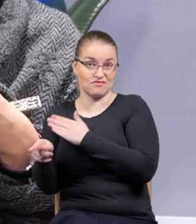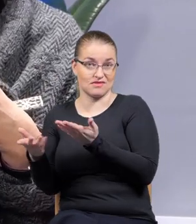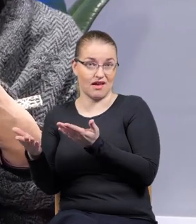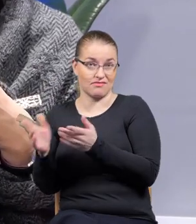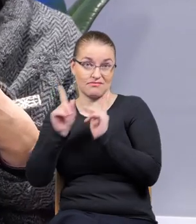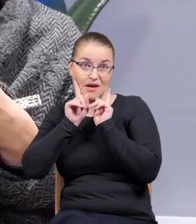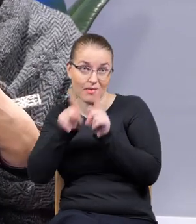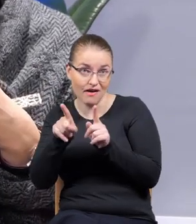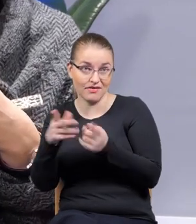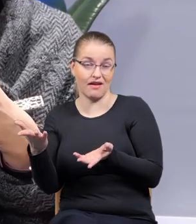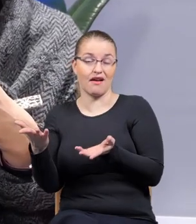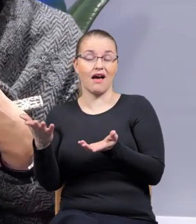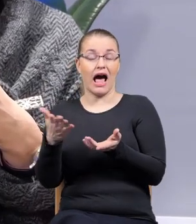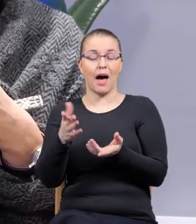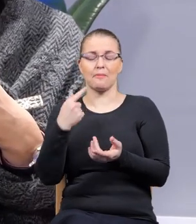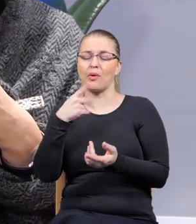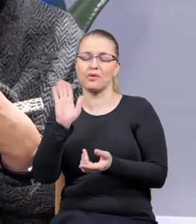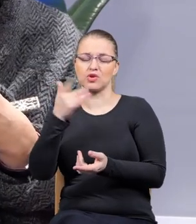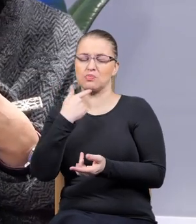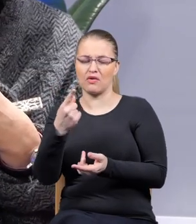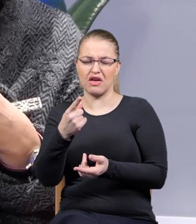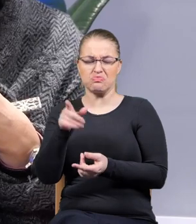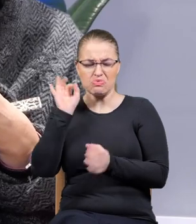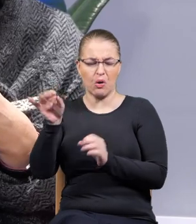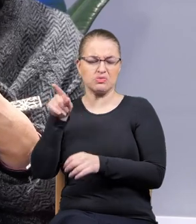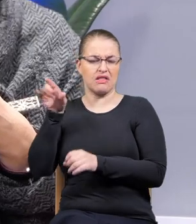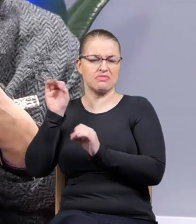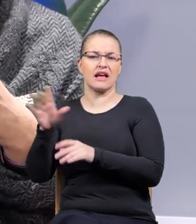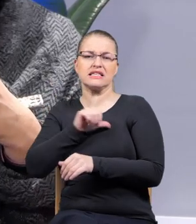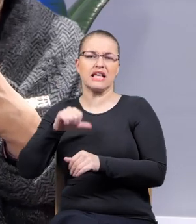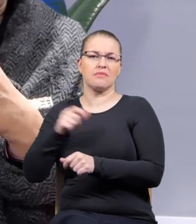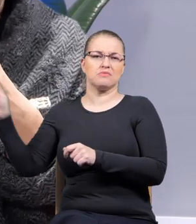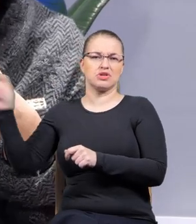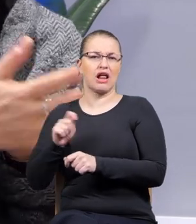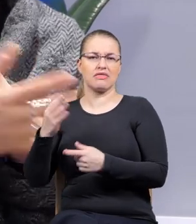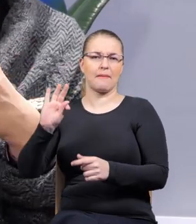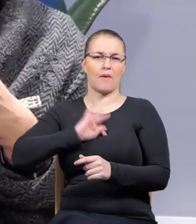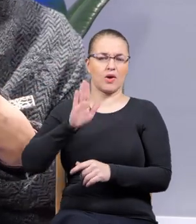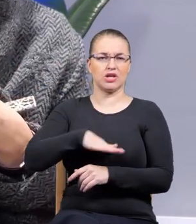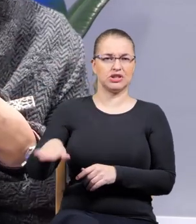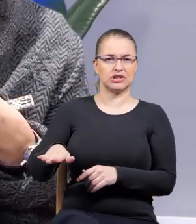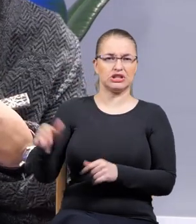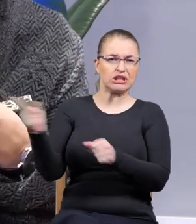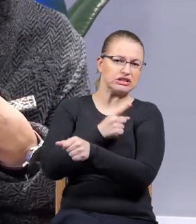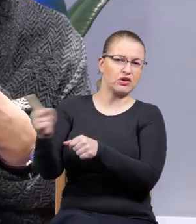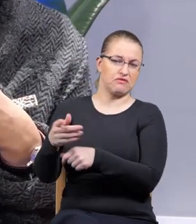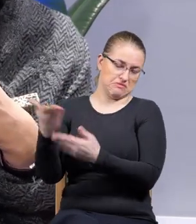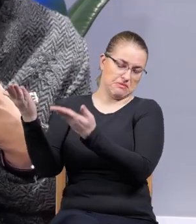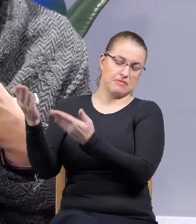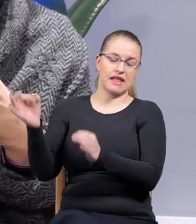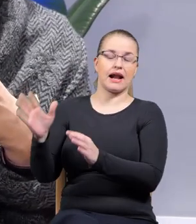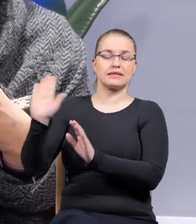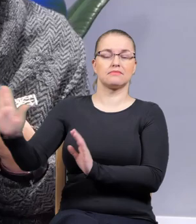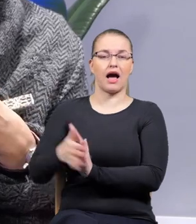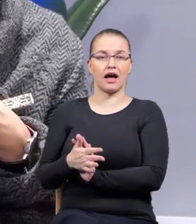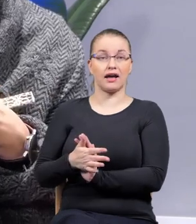mówić wprost, że dobrze im tak, sami się tu pchali, to są nie moje dzieci, ryzykowali, więc teraz niech mają, a